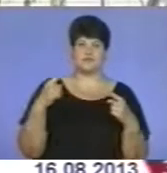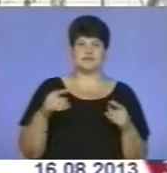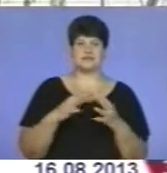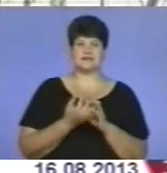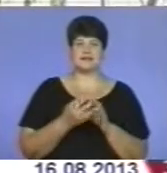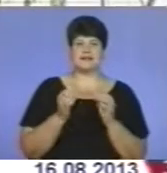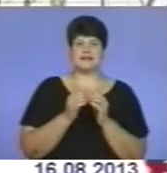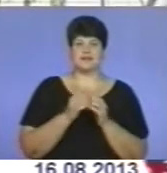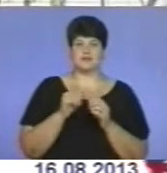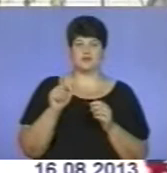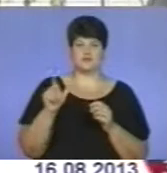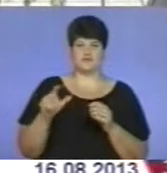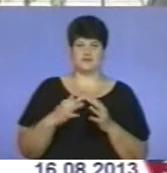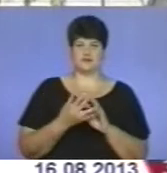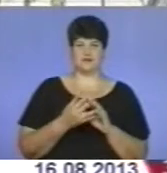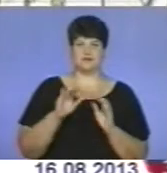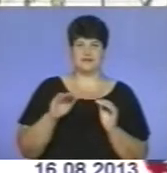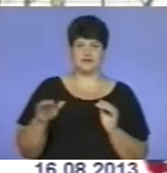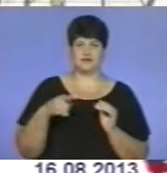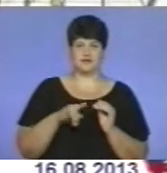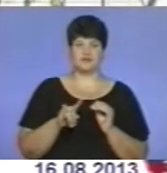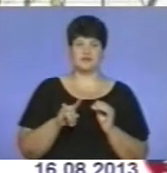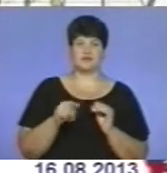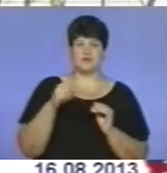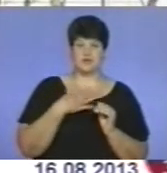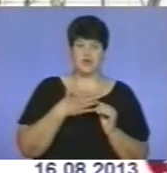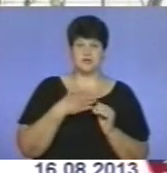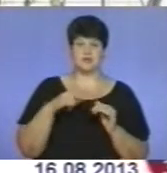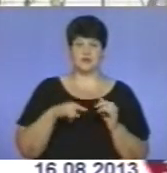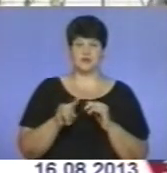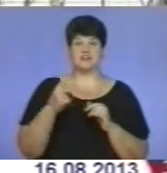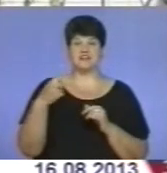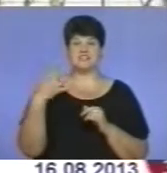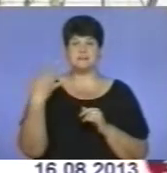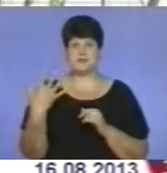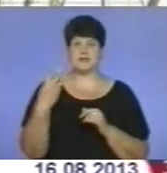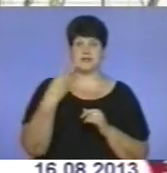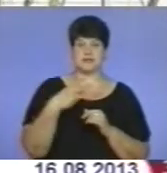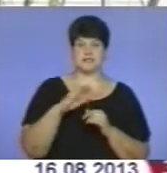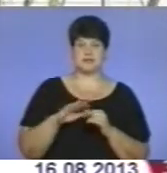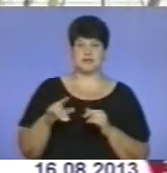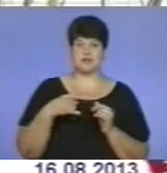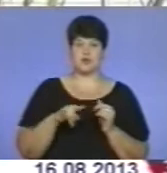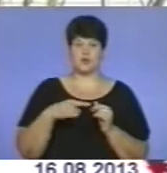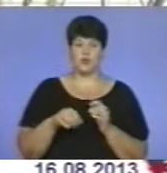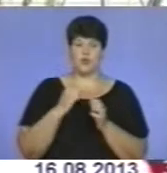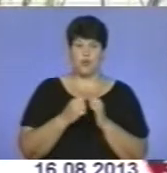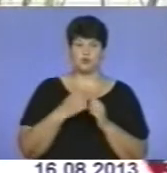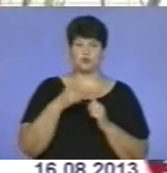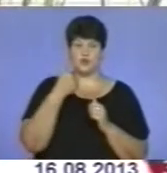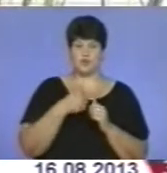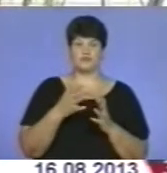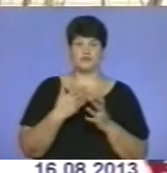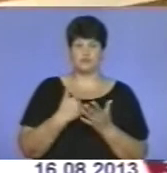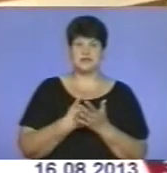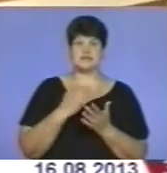до 10 людей, то до 10 дітей. То в нас народжується від 25 до 30 дітей. Розумієте, кожного року в нас є більше, ніж